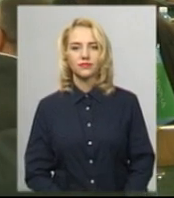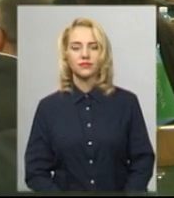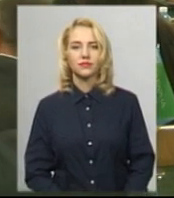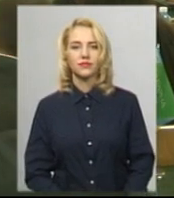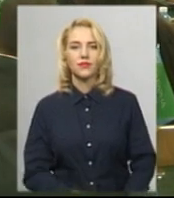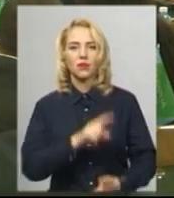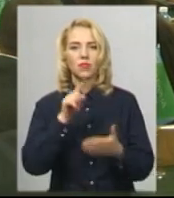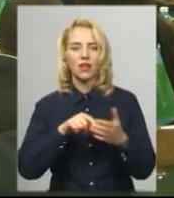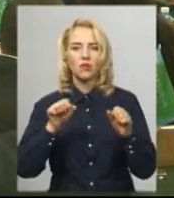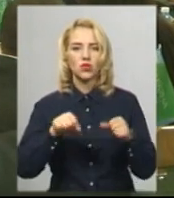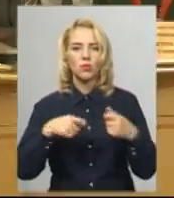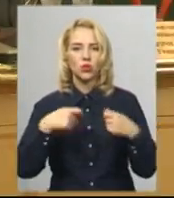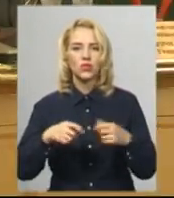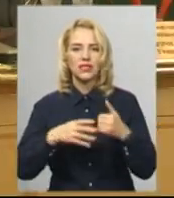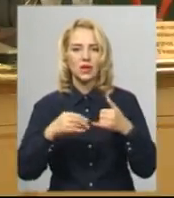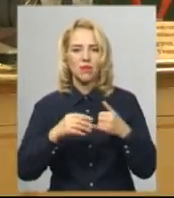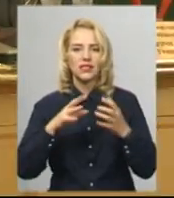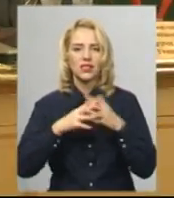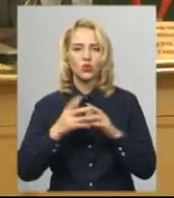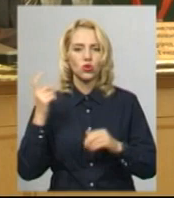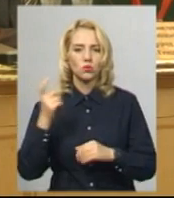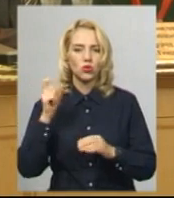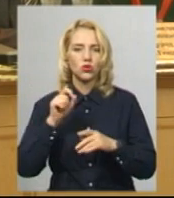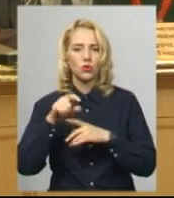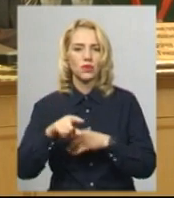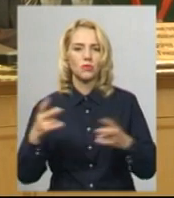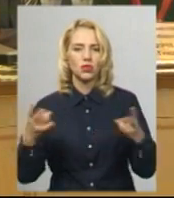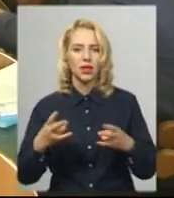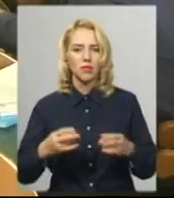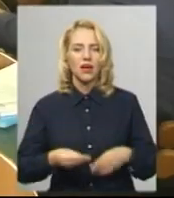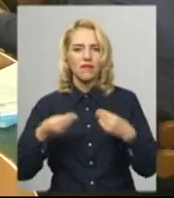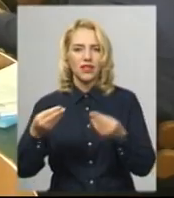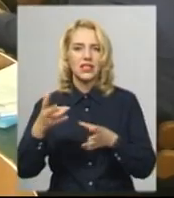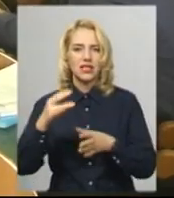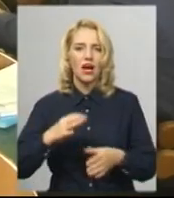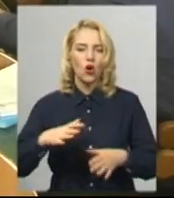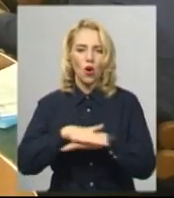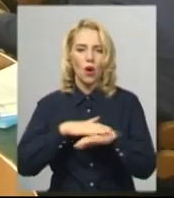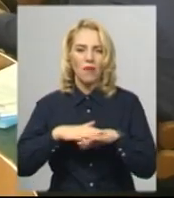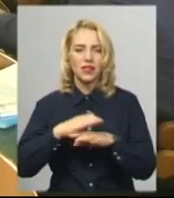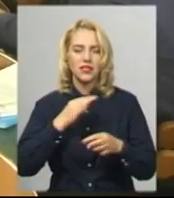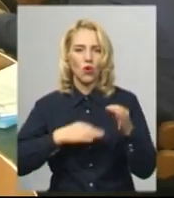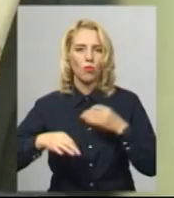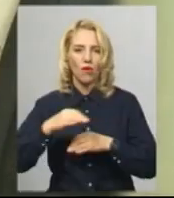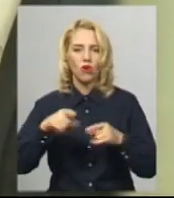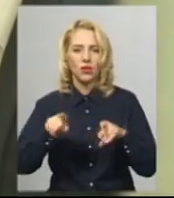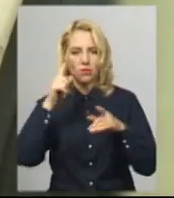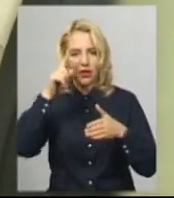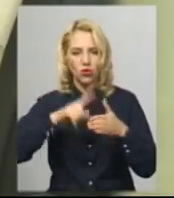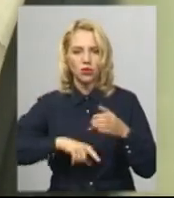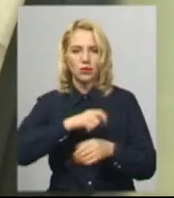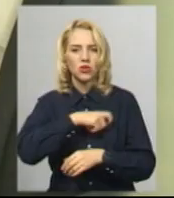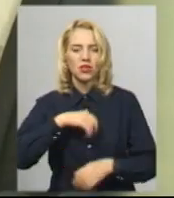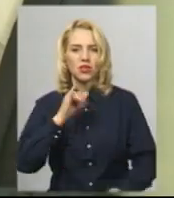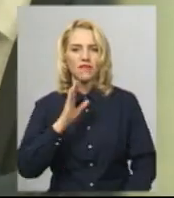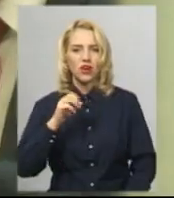Питання можливості продажу земель сільськогосподарського призначення потрібно винести на громадські обговорення, переконаний депутат обласної ради Сергій